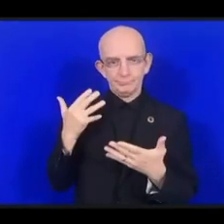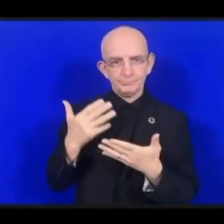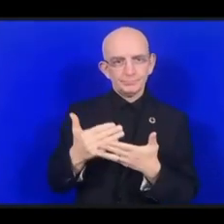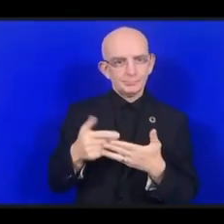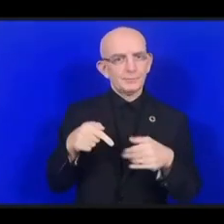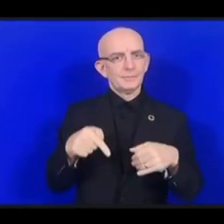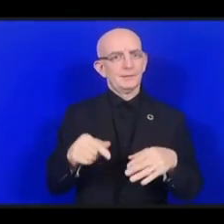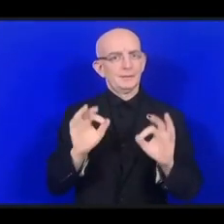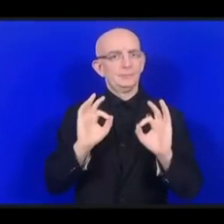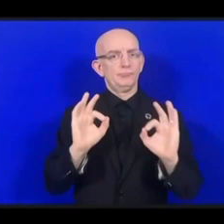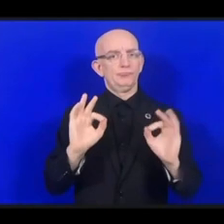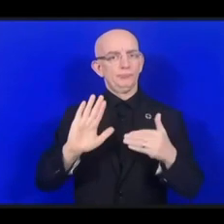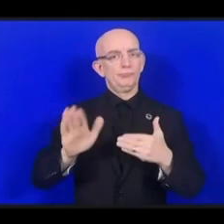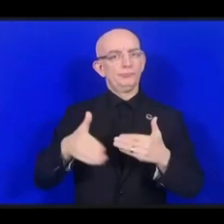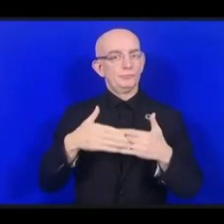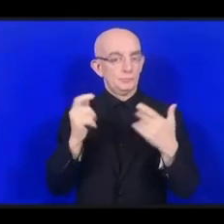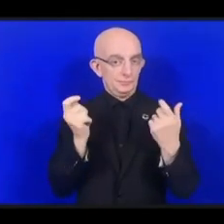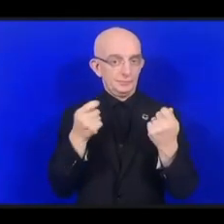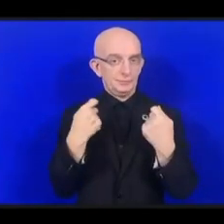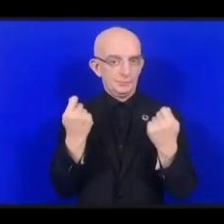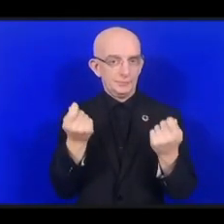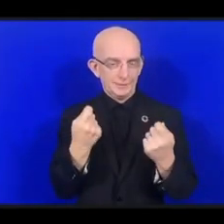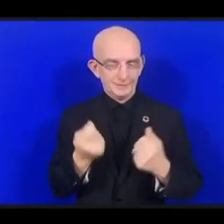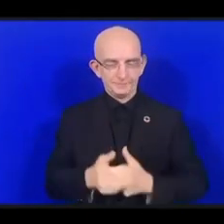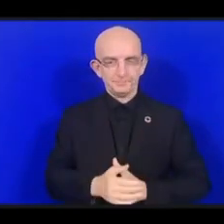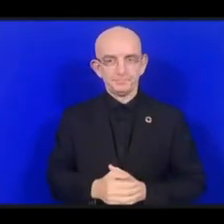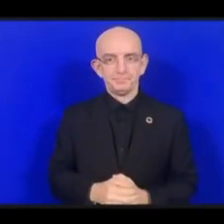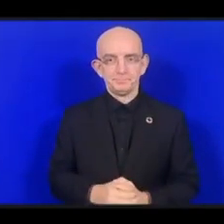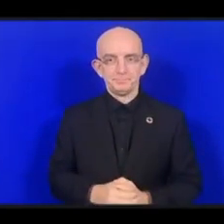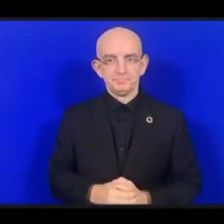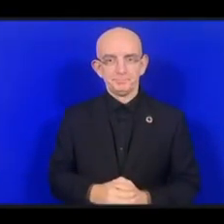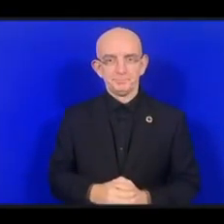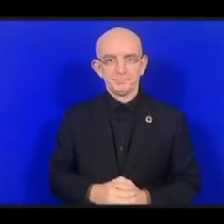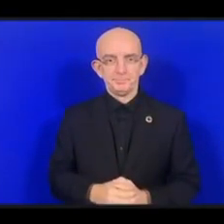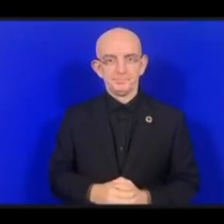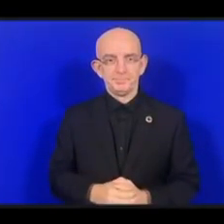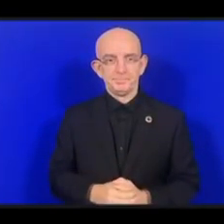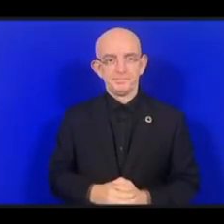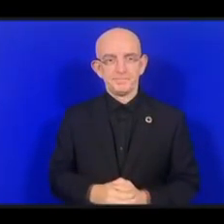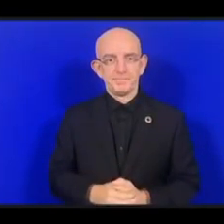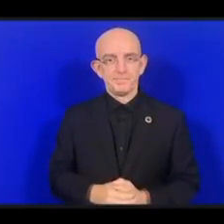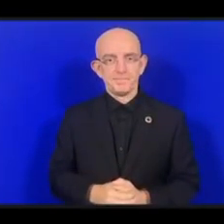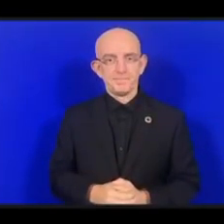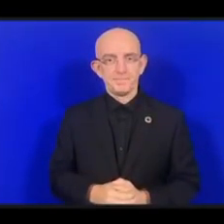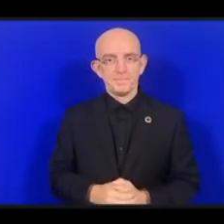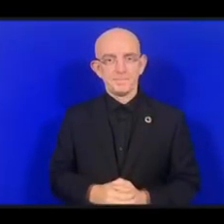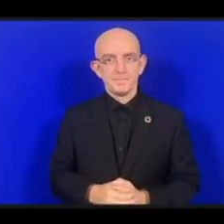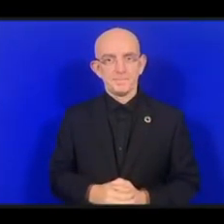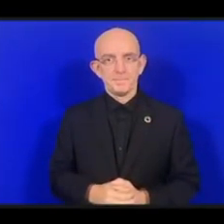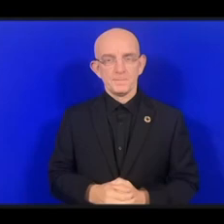к церемонии закрытия. Я поздравляю вас с этим замечательным событием.